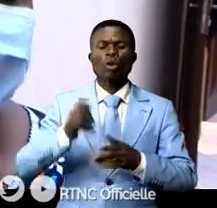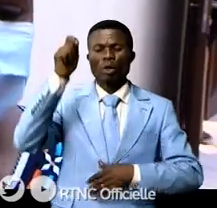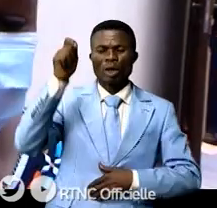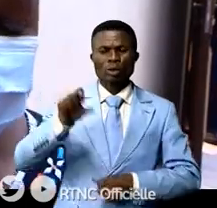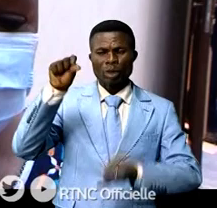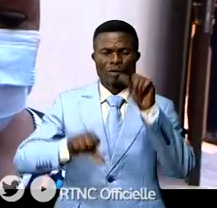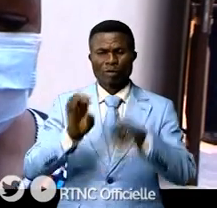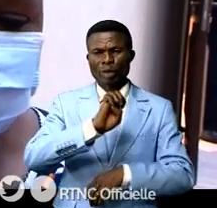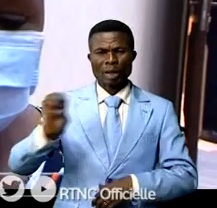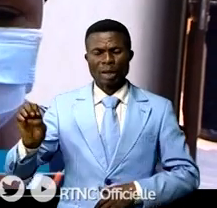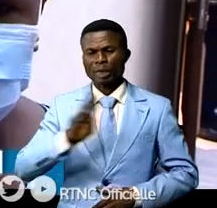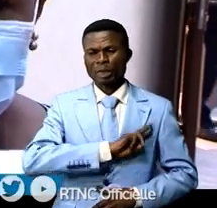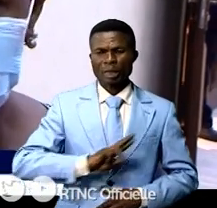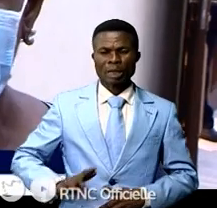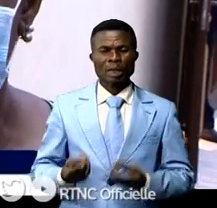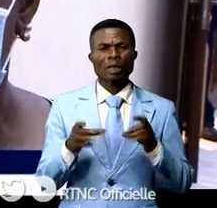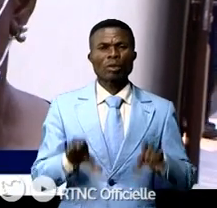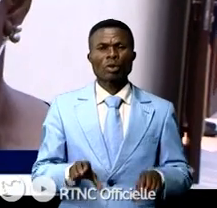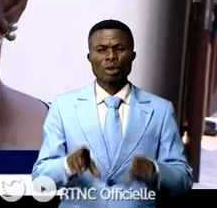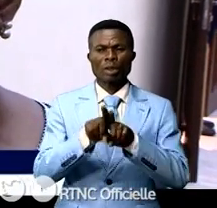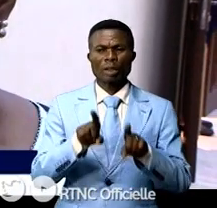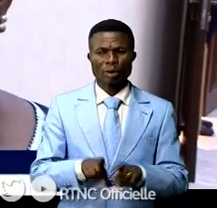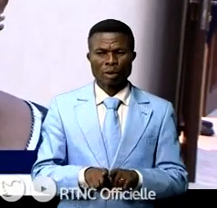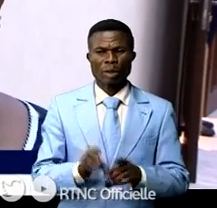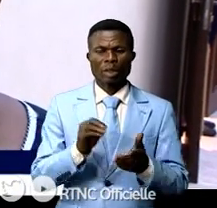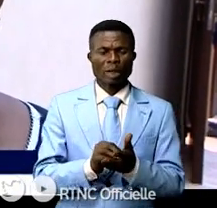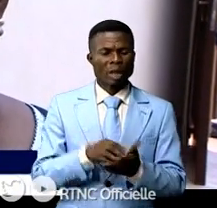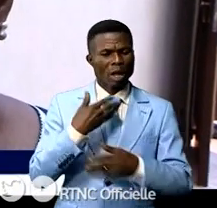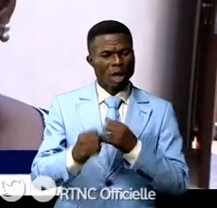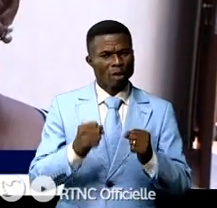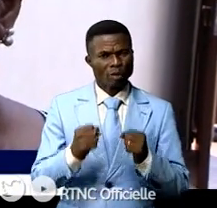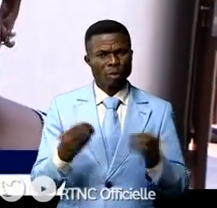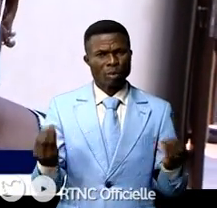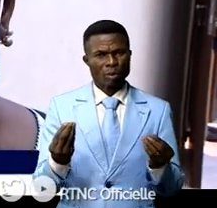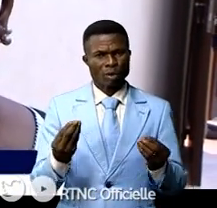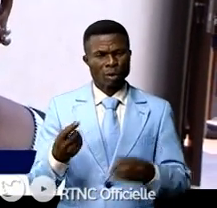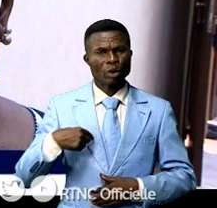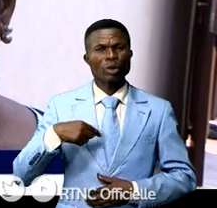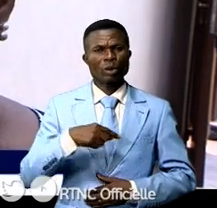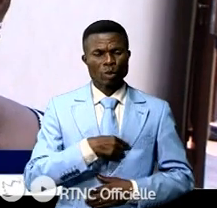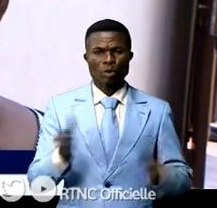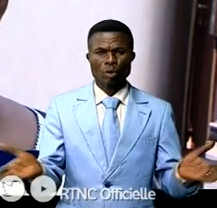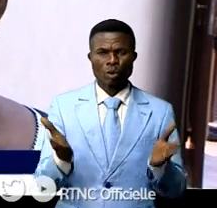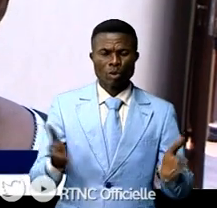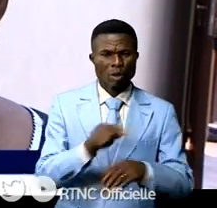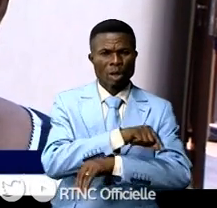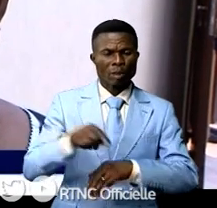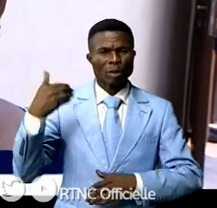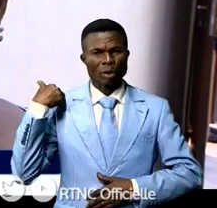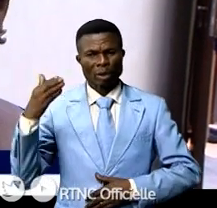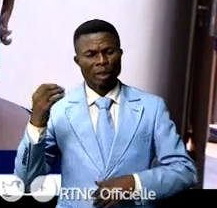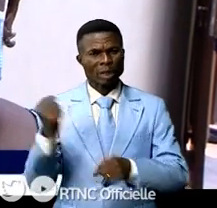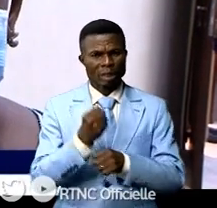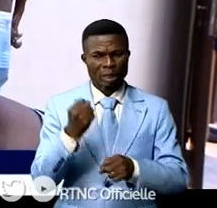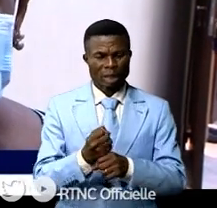la République démocratique du Congo et puis de faire en sorte qu'on puisse renforcer les institutions et